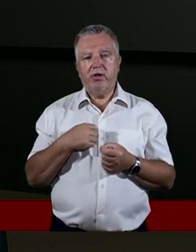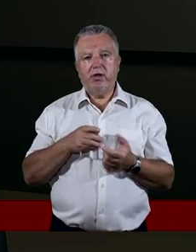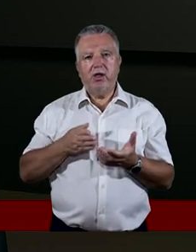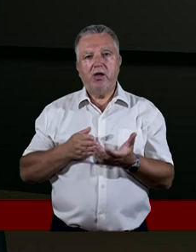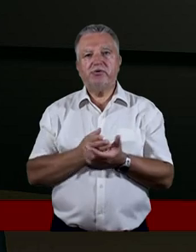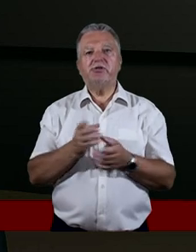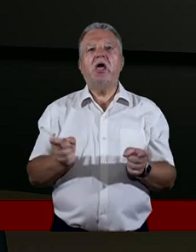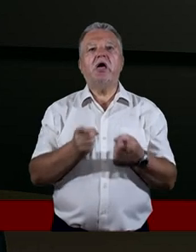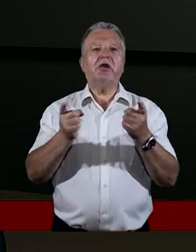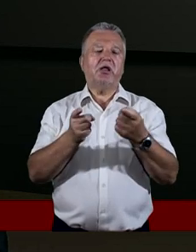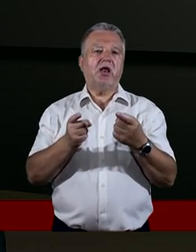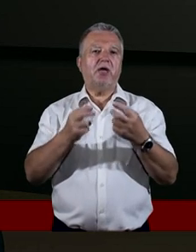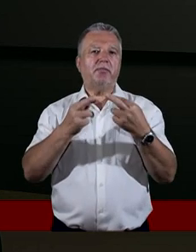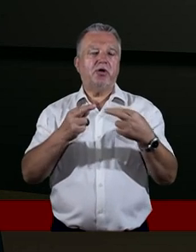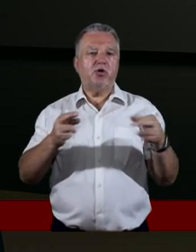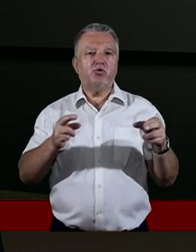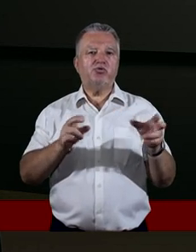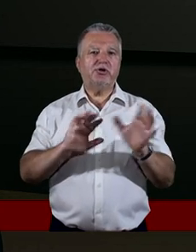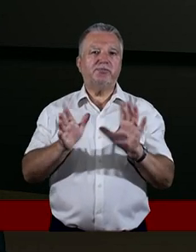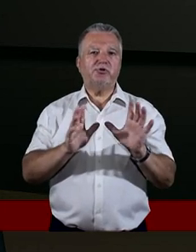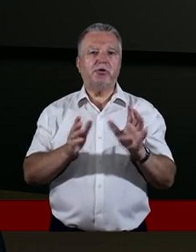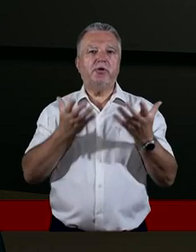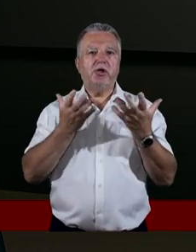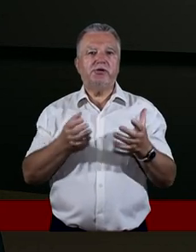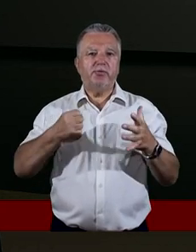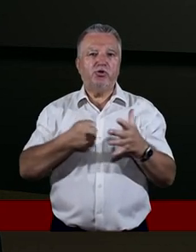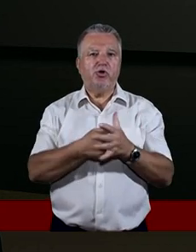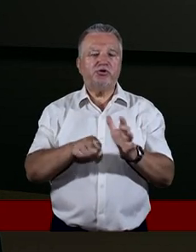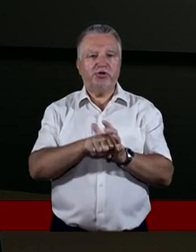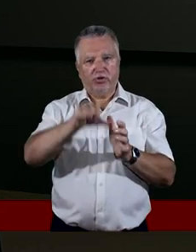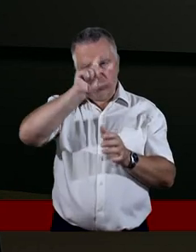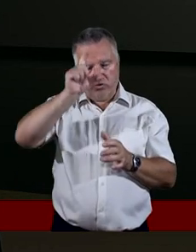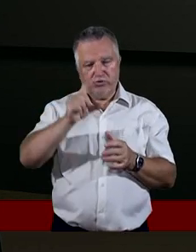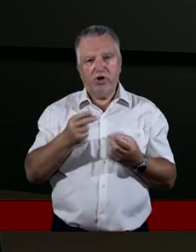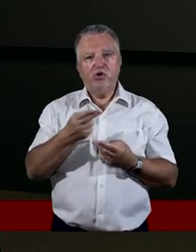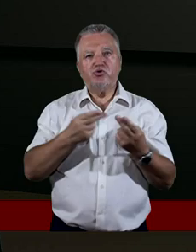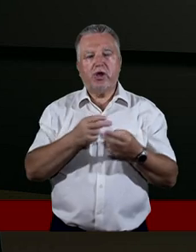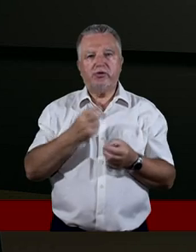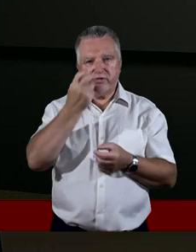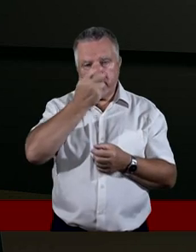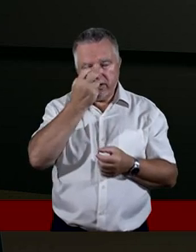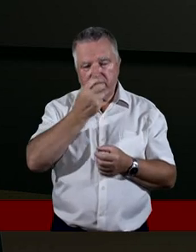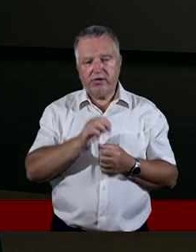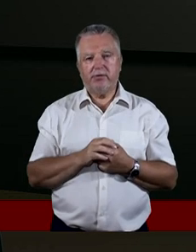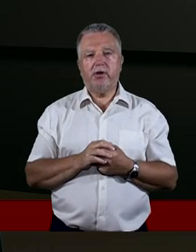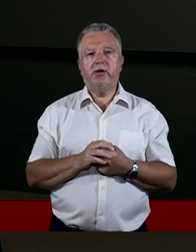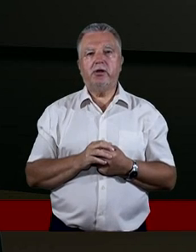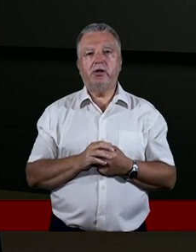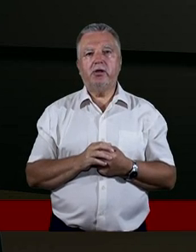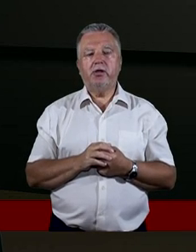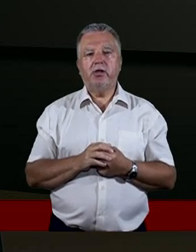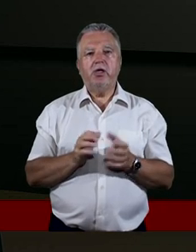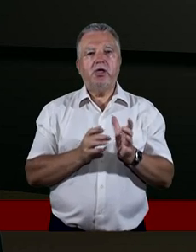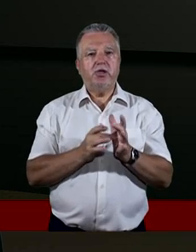reklamę, inne formy docierania do ludzi, odkrywając właśnie ich zainteresowania, potrzeby. Wydaje mi się, że